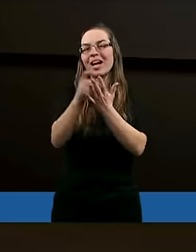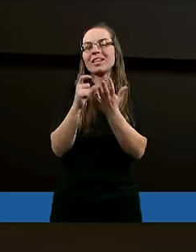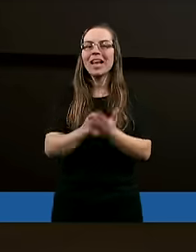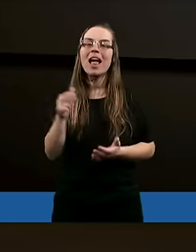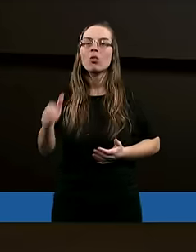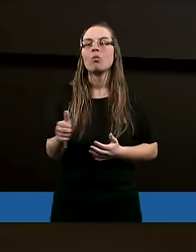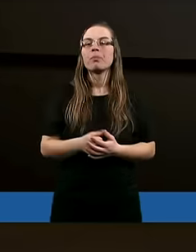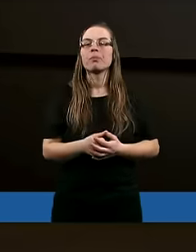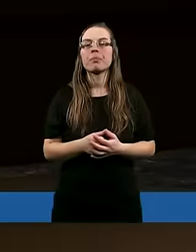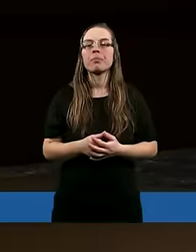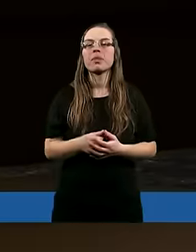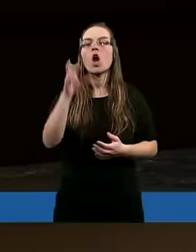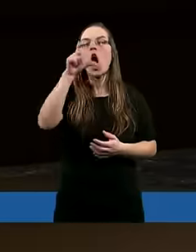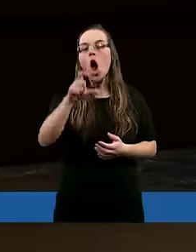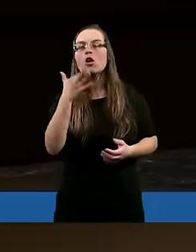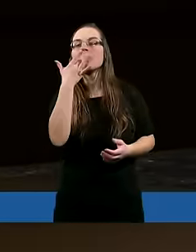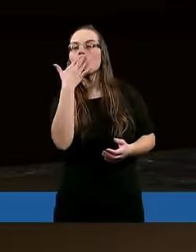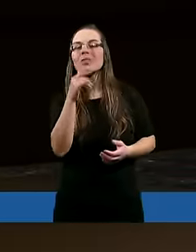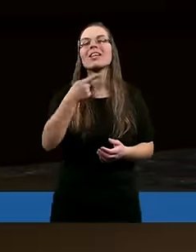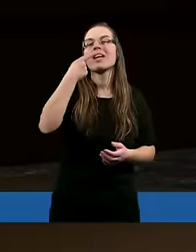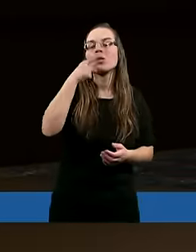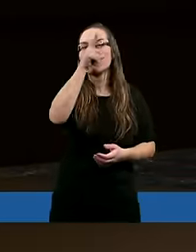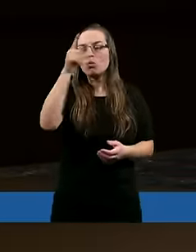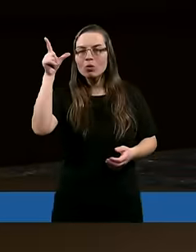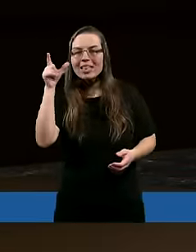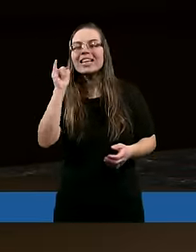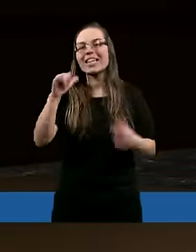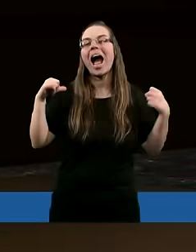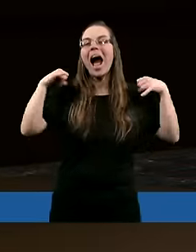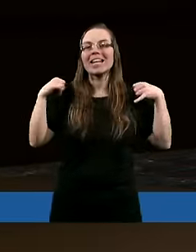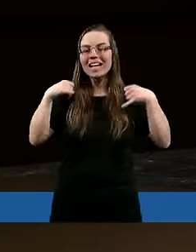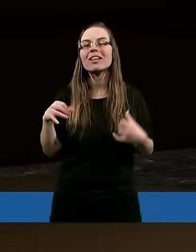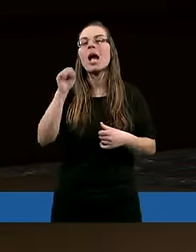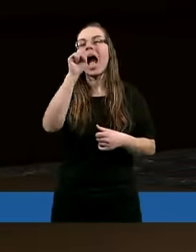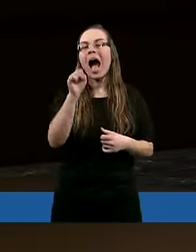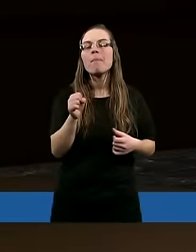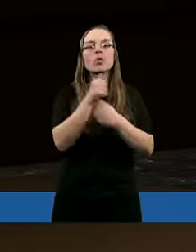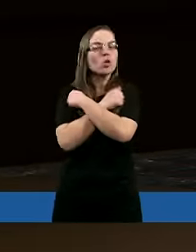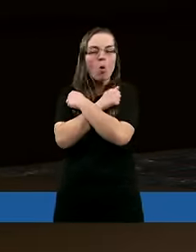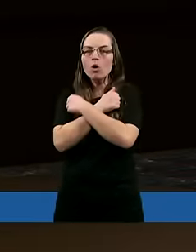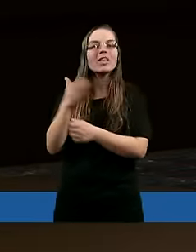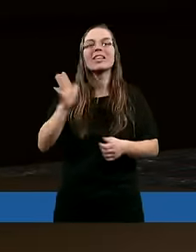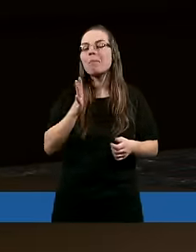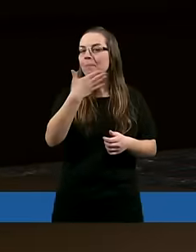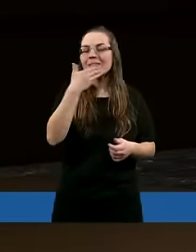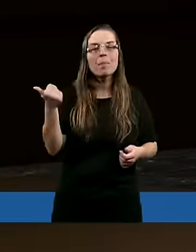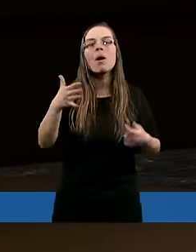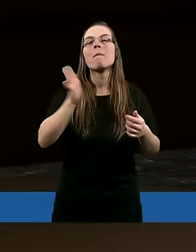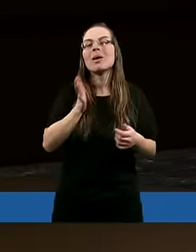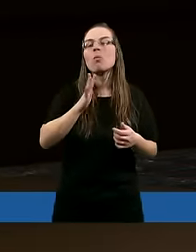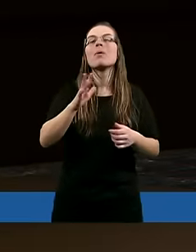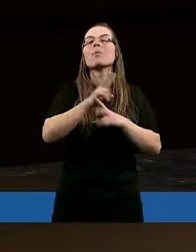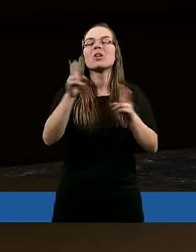wersetu. Choćbym mówił językami ludzkimi i anielskimi, a miłości bym nie miał,